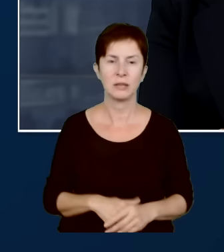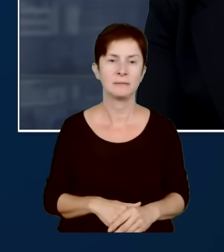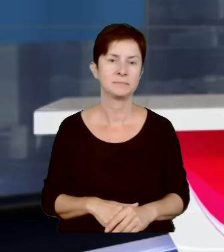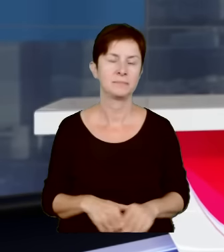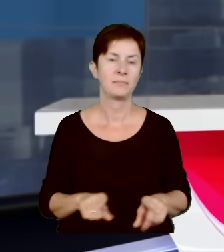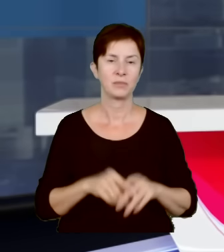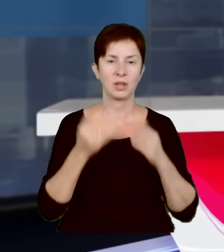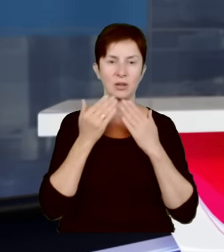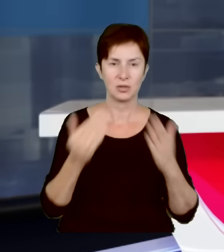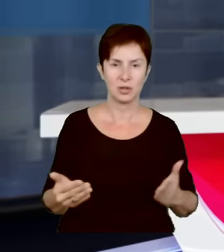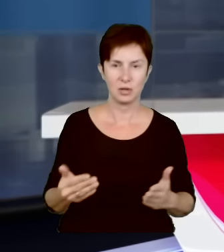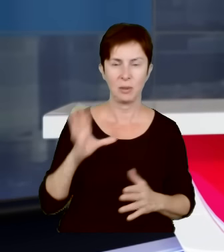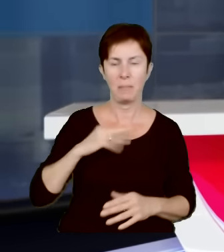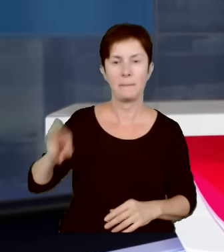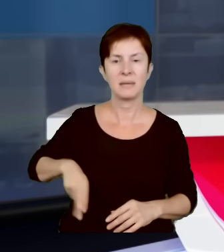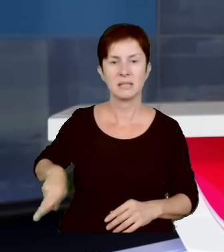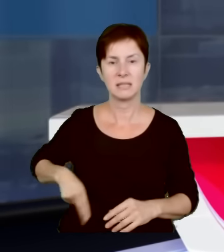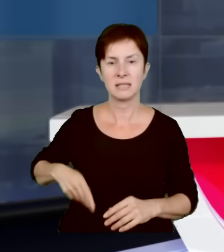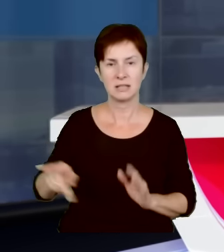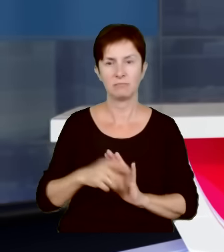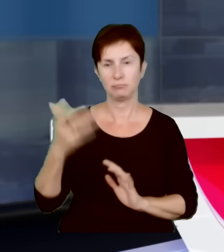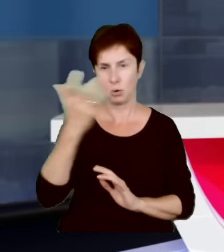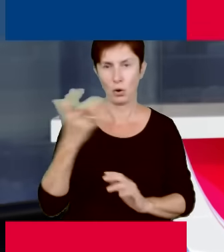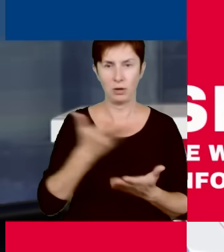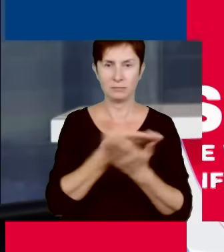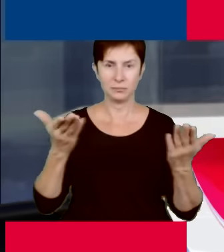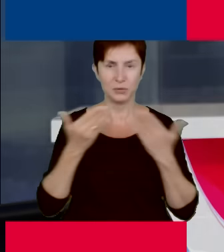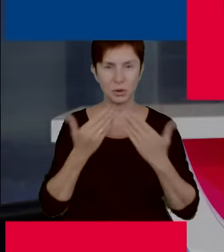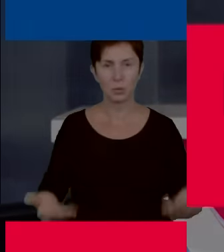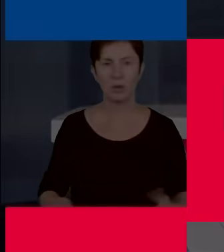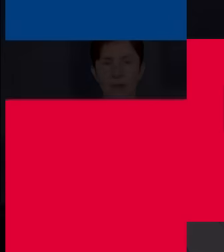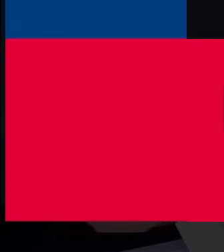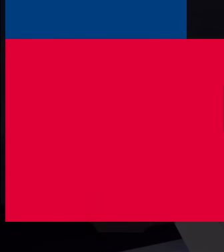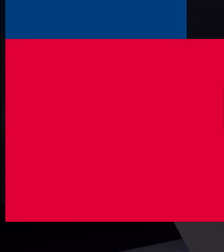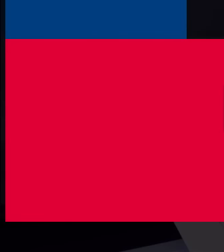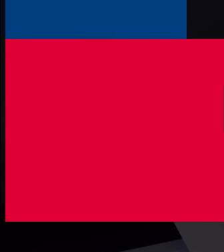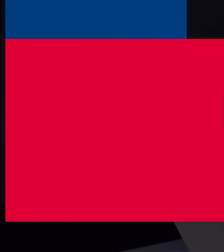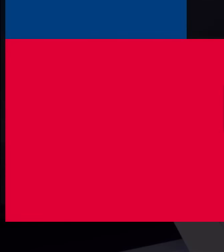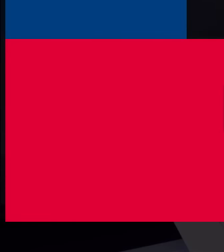również jeszcze raz panu ministrowi i naszym widzom przede wszystkim. KONIEC!